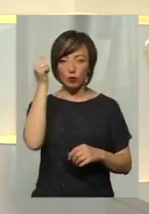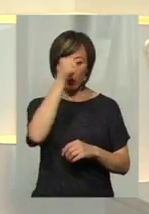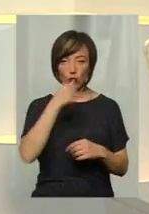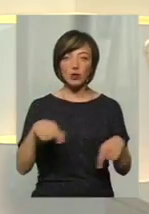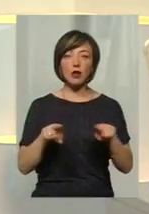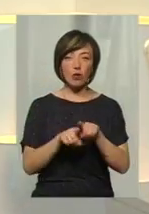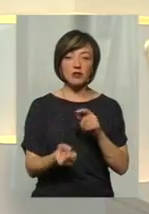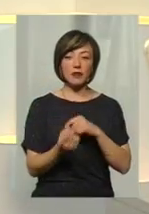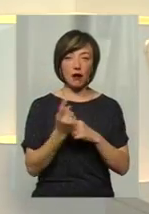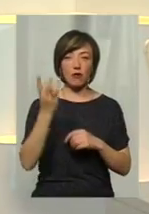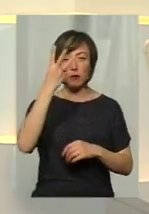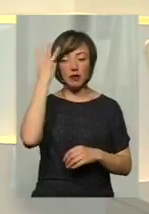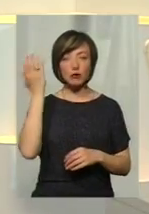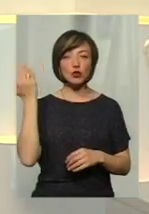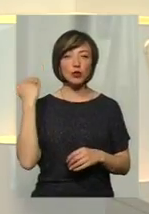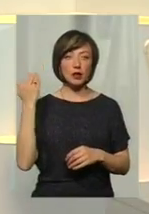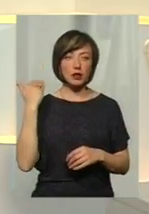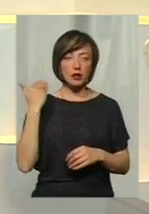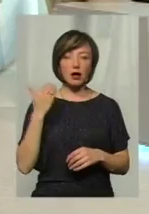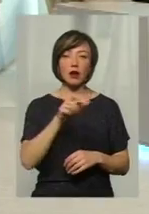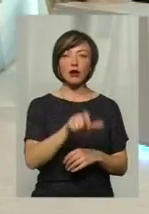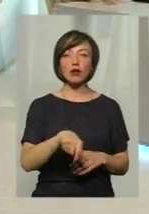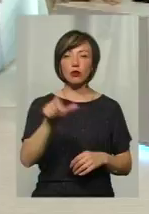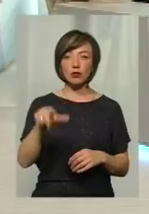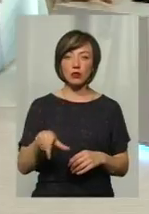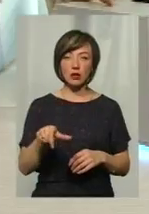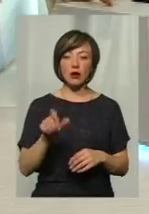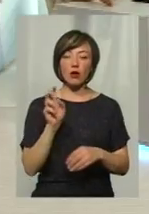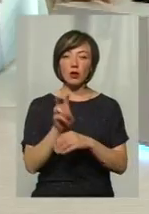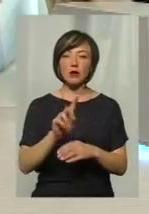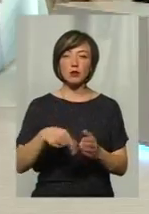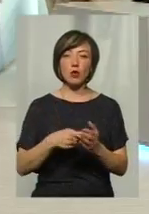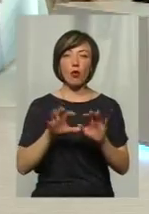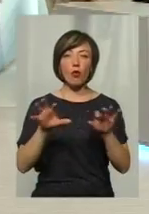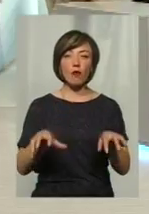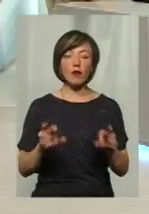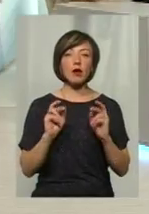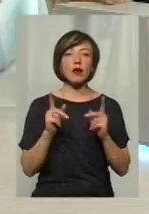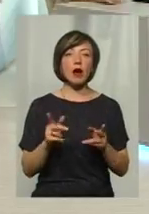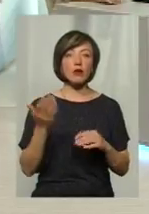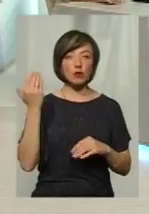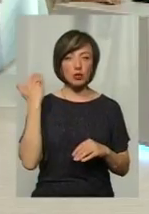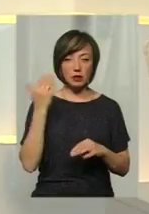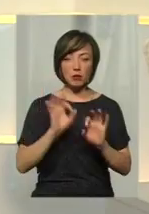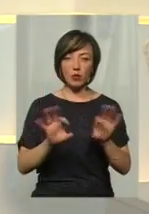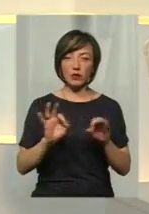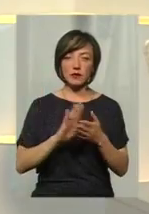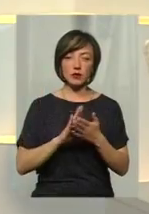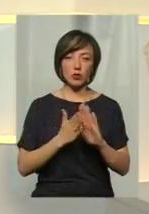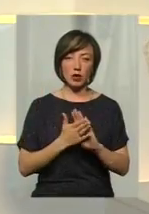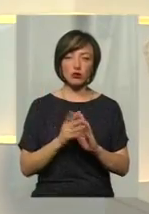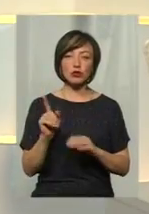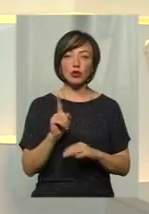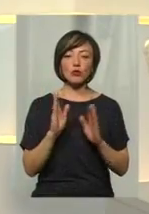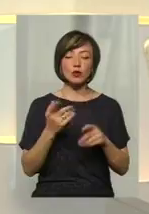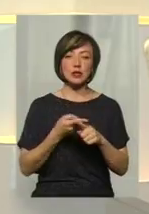в обласному центрі. Тоді городяни ходили до міського голови. Як тоді він прокоментував ситуацію, що